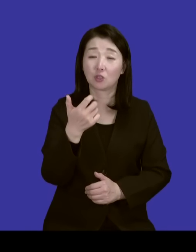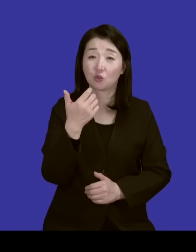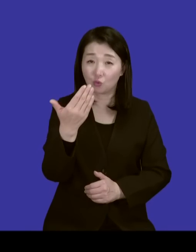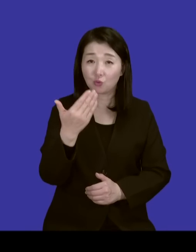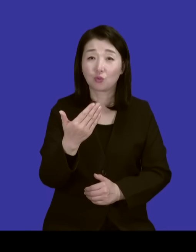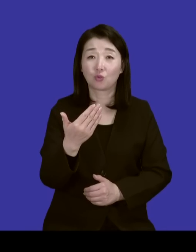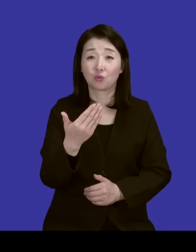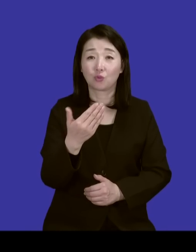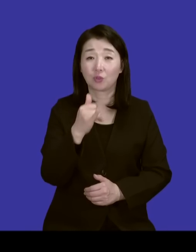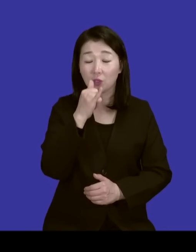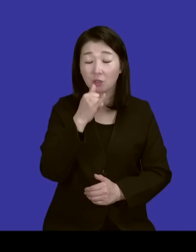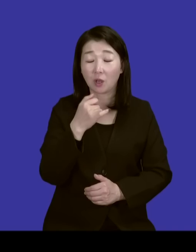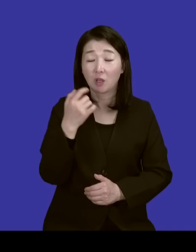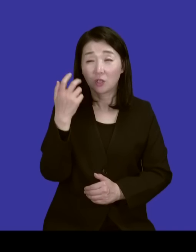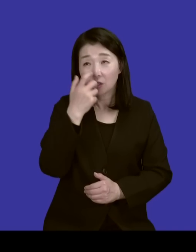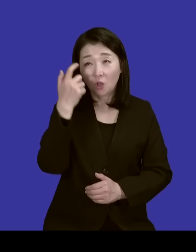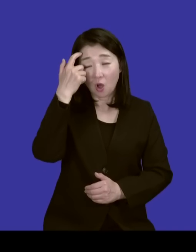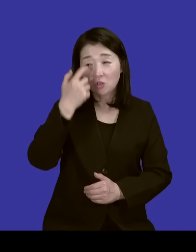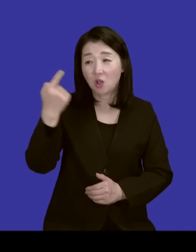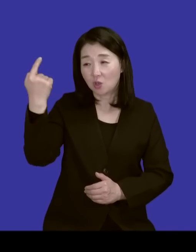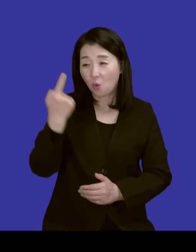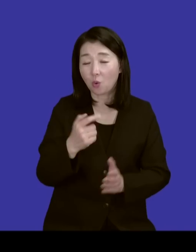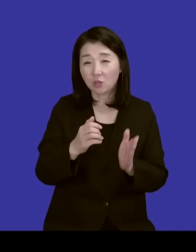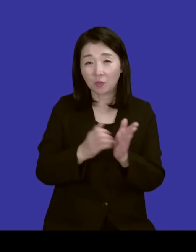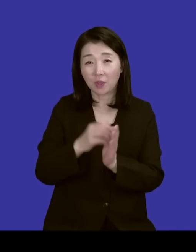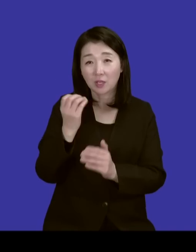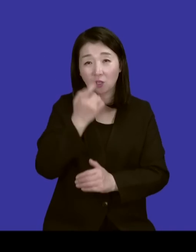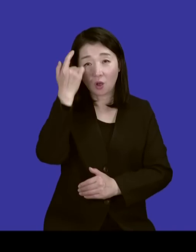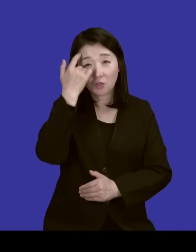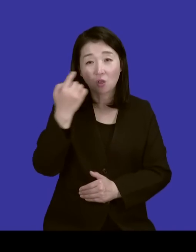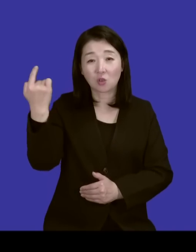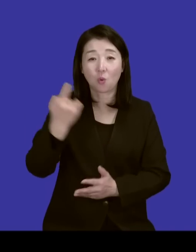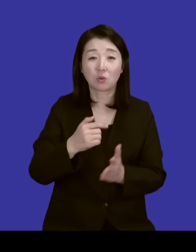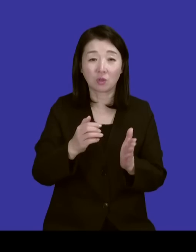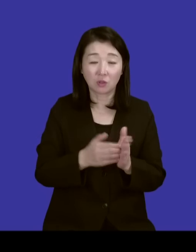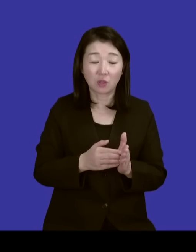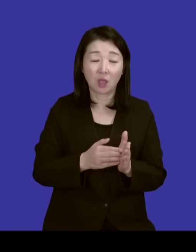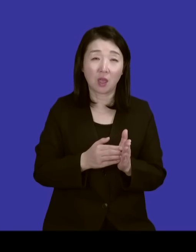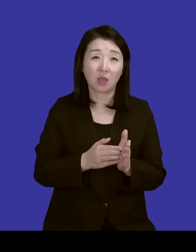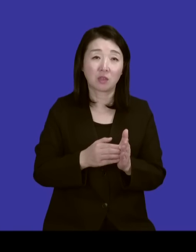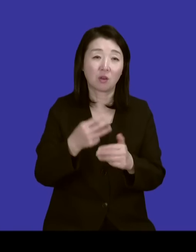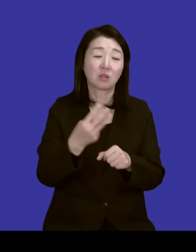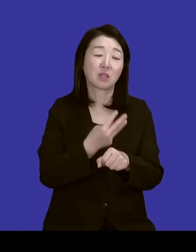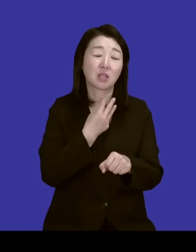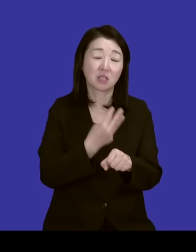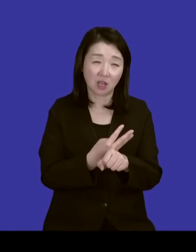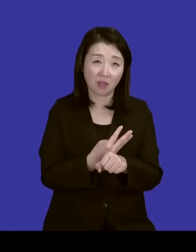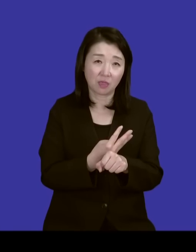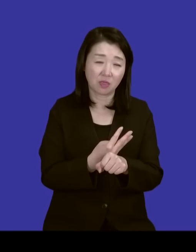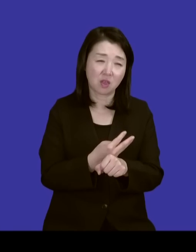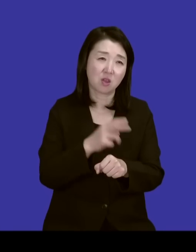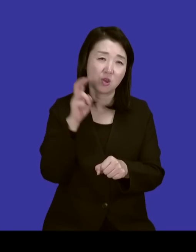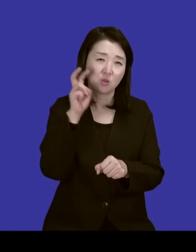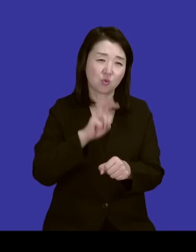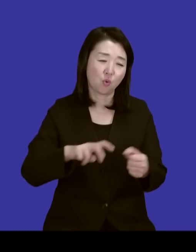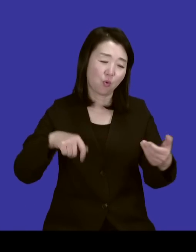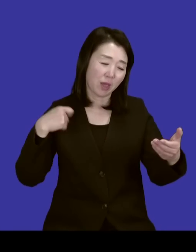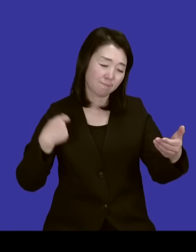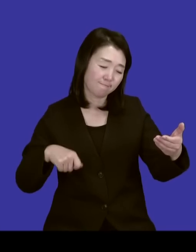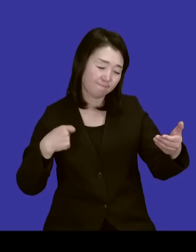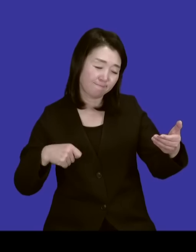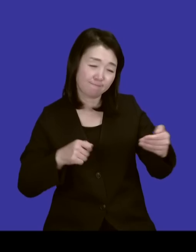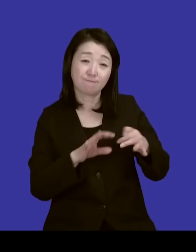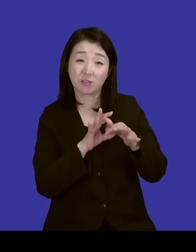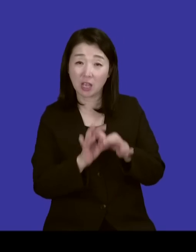성령이 오셨네 성령이 오셨네 이 찬송을 하게 되면 한 3시간을 하는 거예요. 성령이 오셨네만 후렴부만